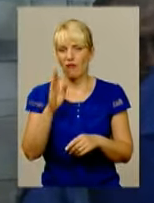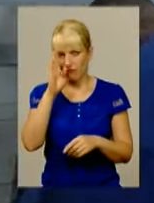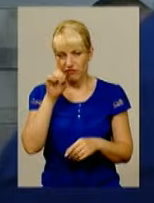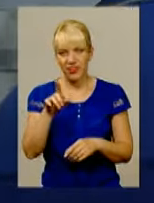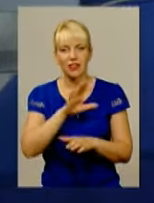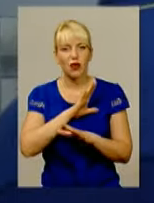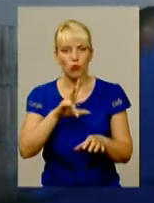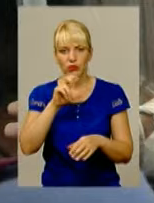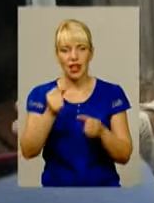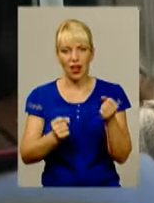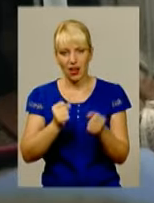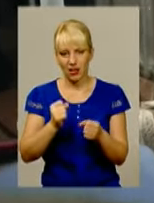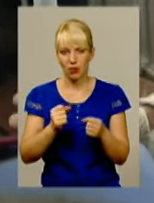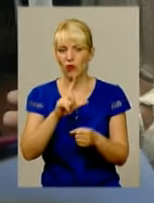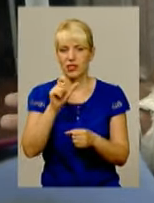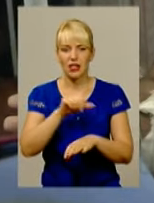тікати навіть не збирався.